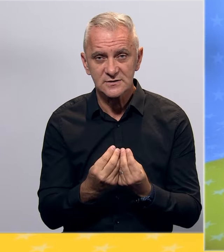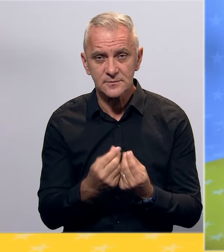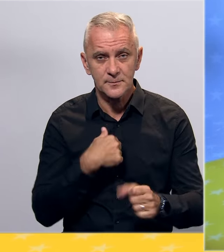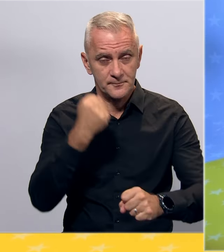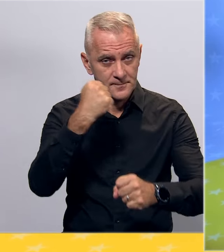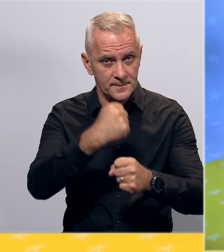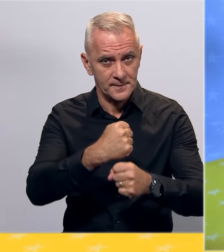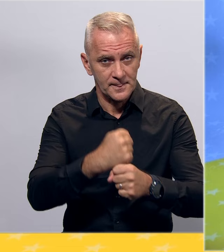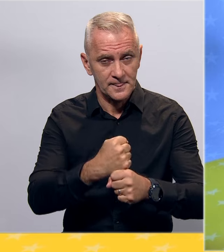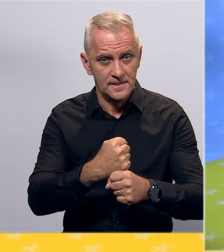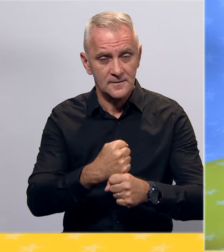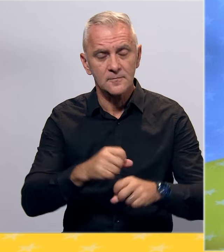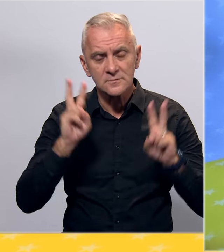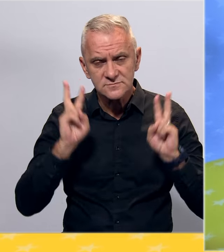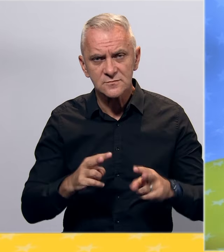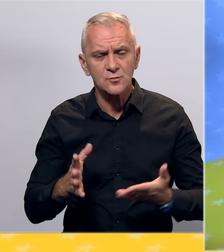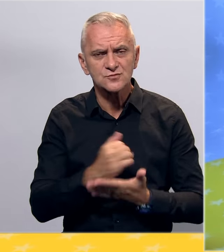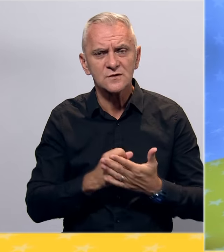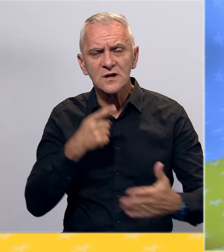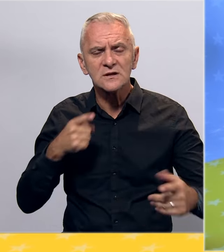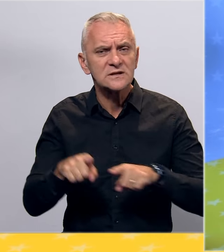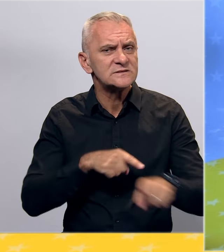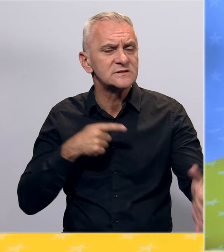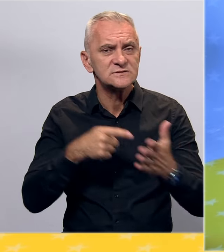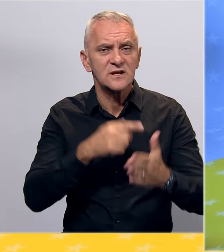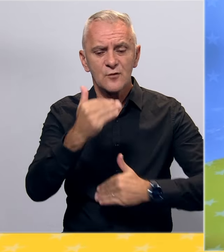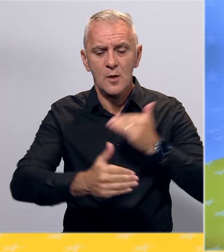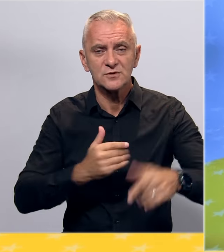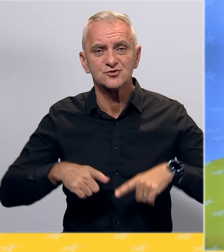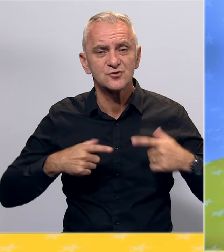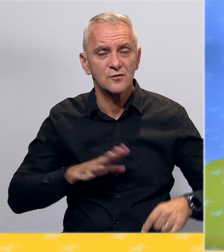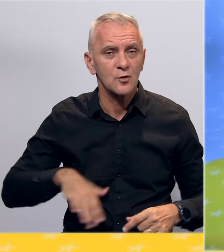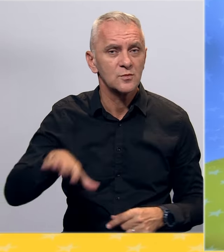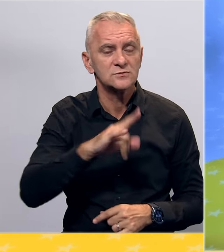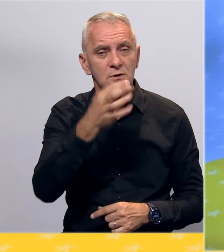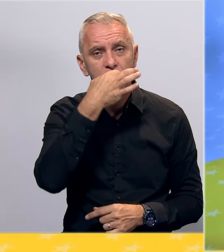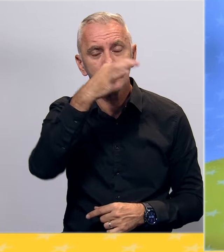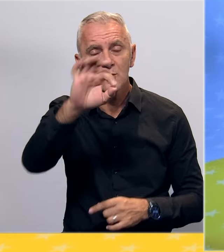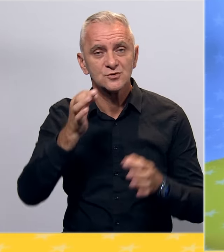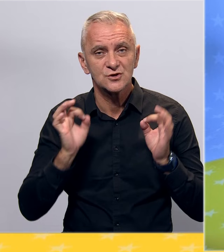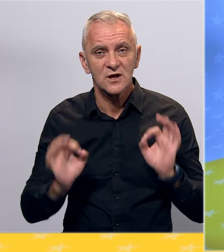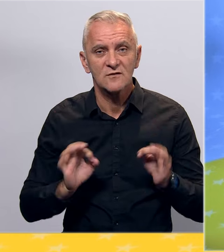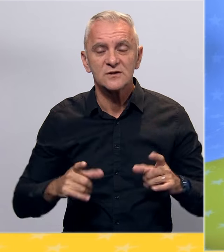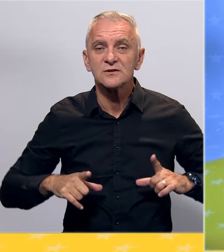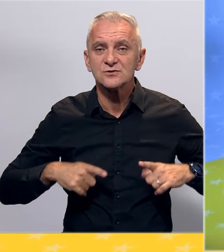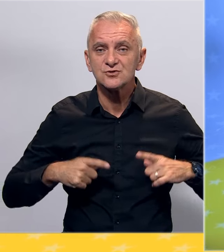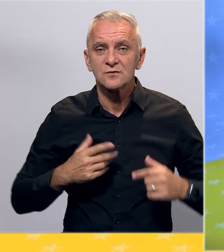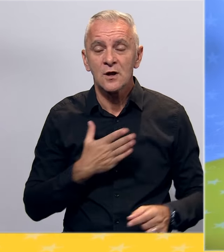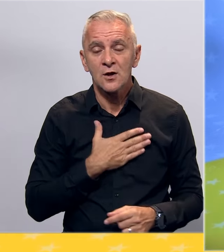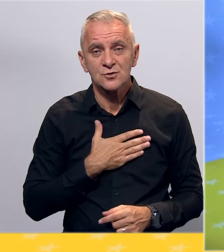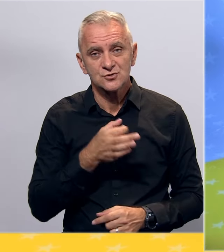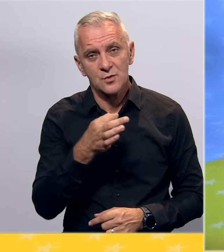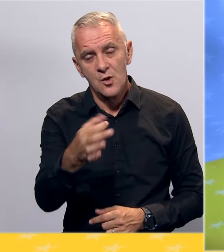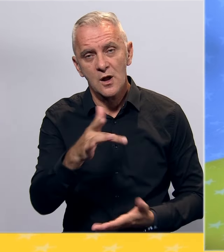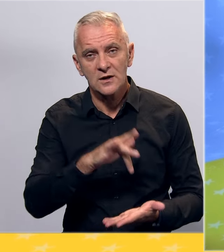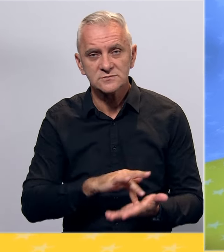radit ćemo na stvarenju istih ciljeva, u napređenju našeg životnog prostora i poboljšanju kvaliteti života u našim lokalnim